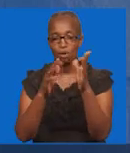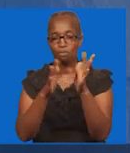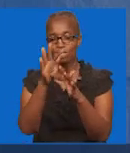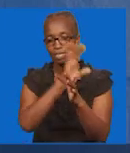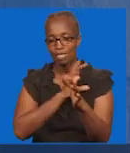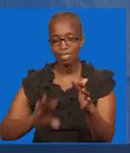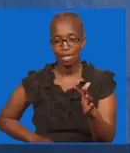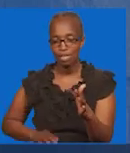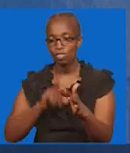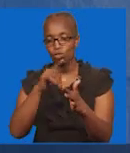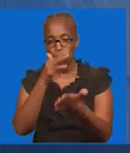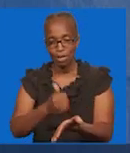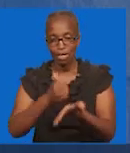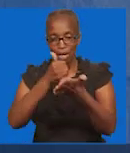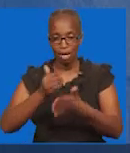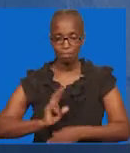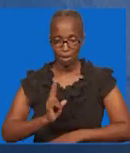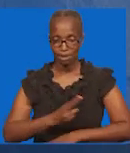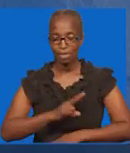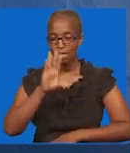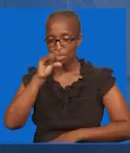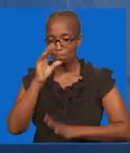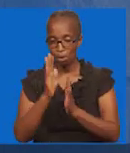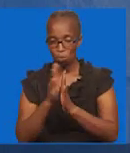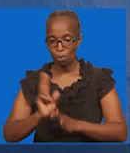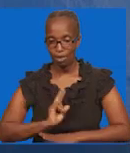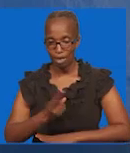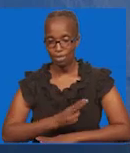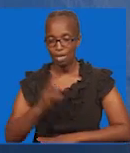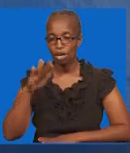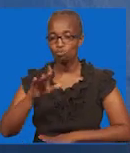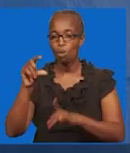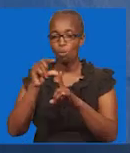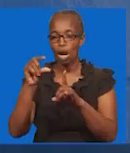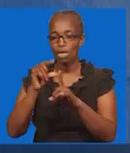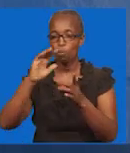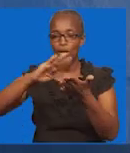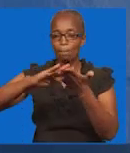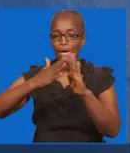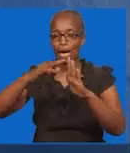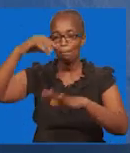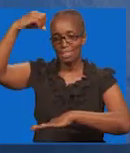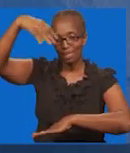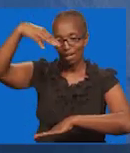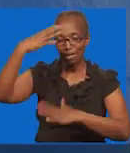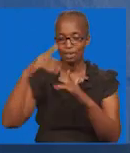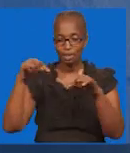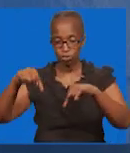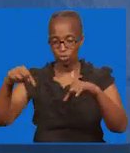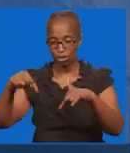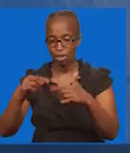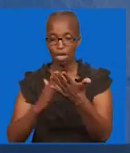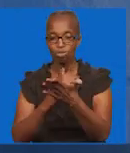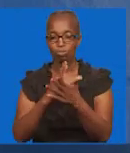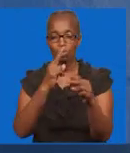yesu Ukamsaidie, ukanene nae, na pia ukanene naami Neno lako likaweze kuwa muangaza na taa